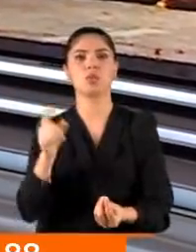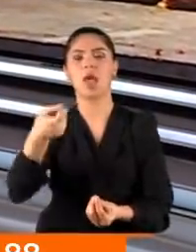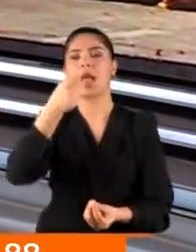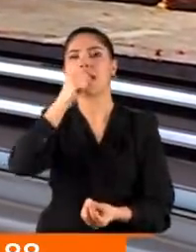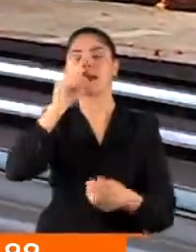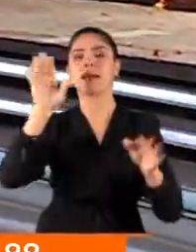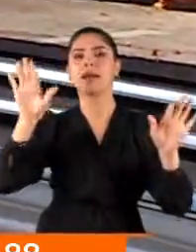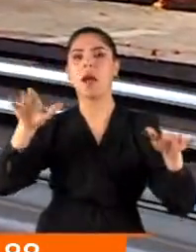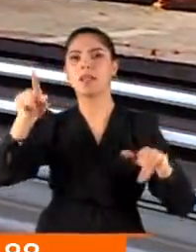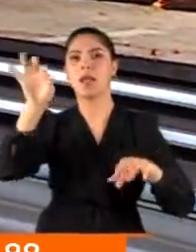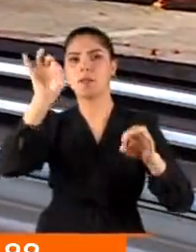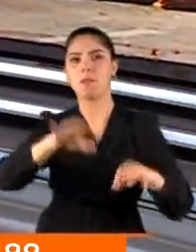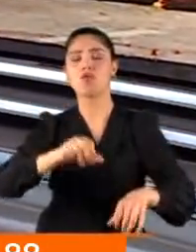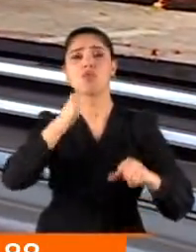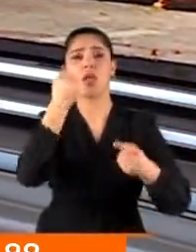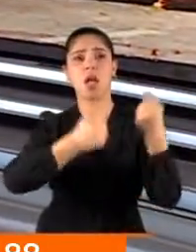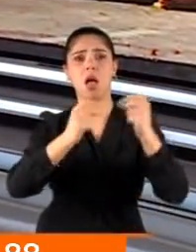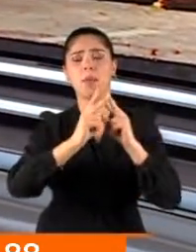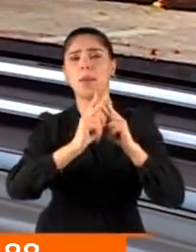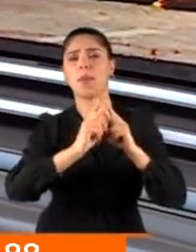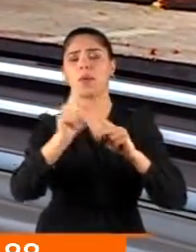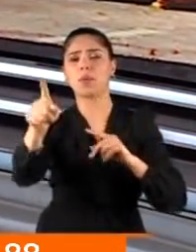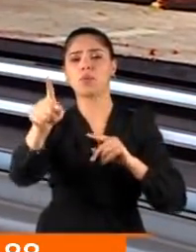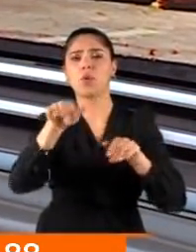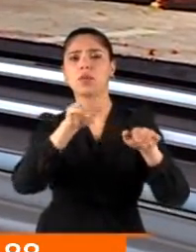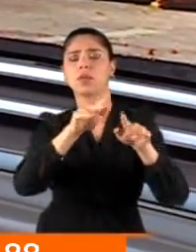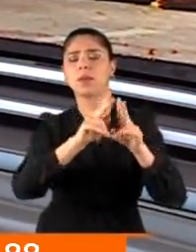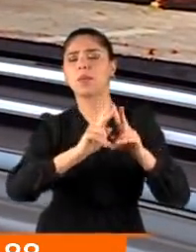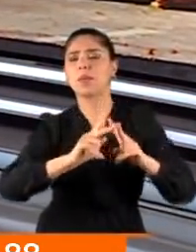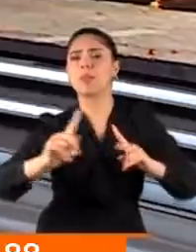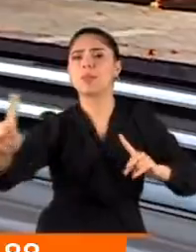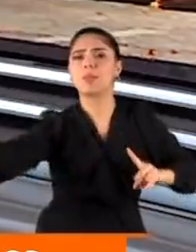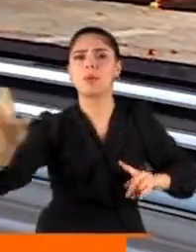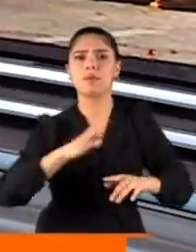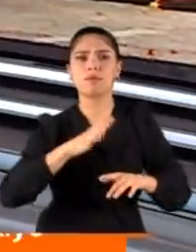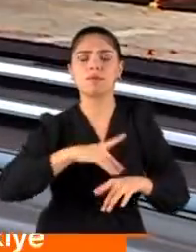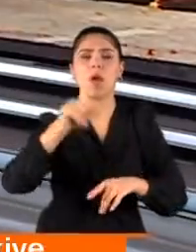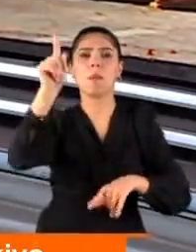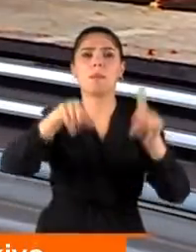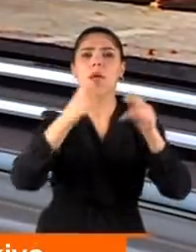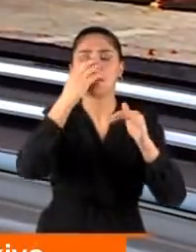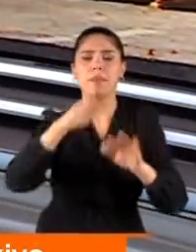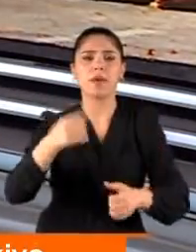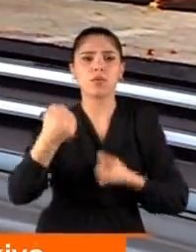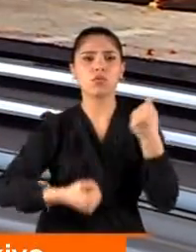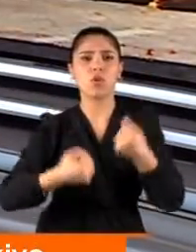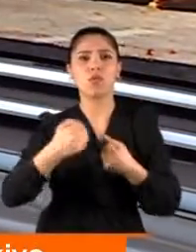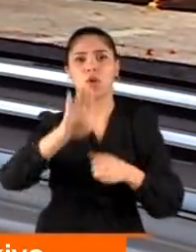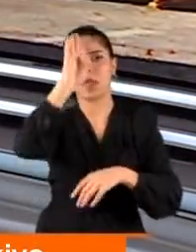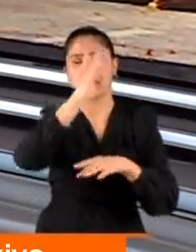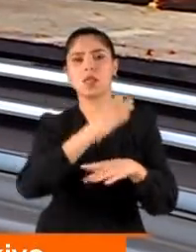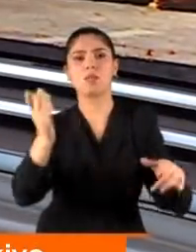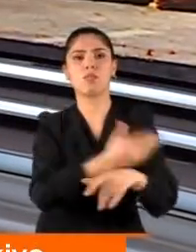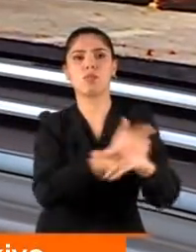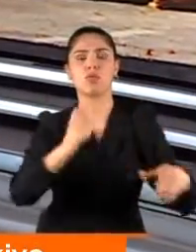Kartal'dan başlayan araç kuyruğu kilometrelerceyi buluyor açıkçası. Saatlerce trafikte kalan araç sürücüleri İstanbul